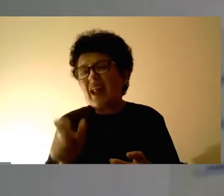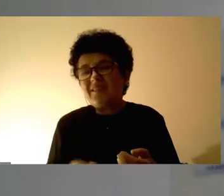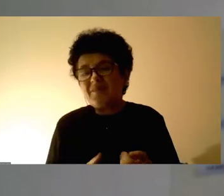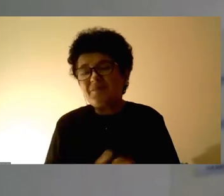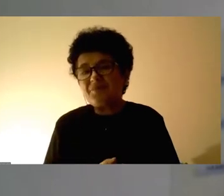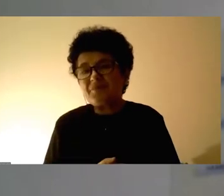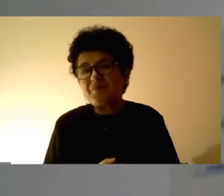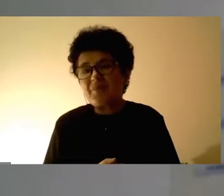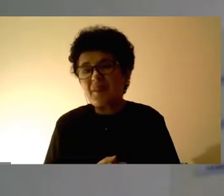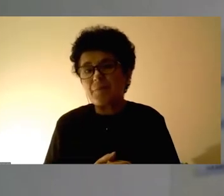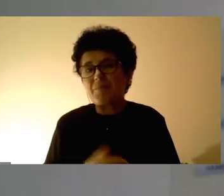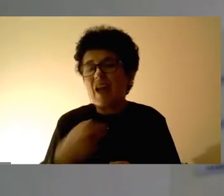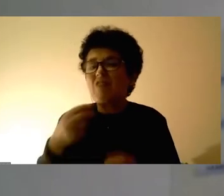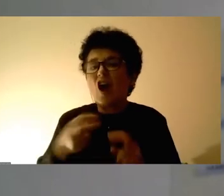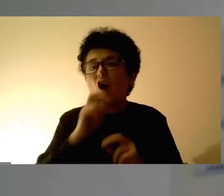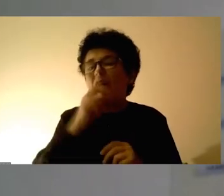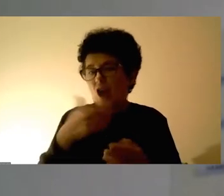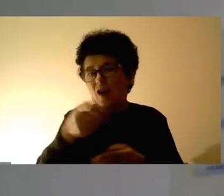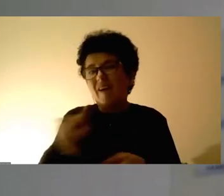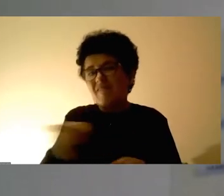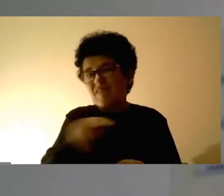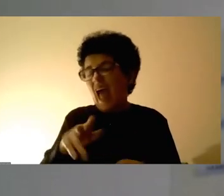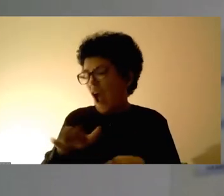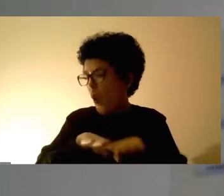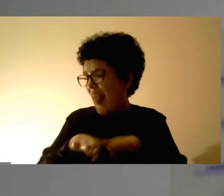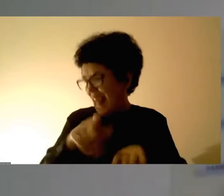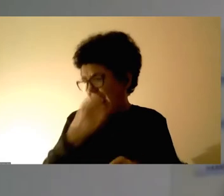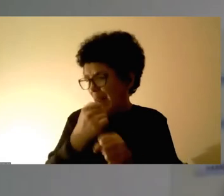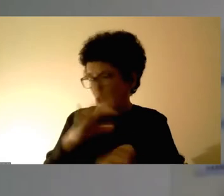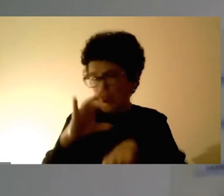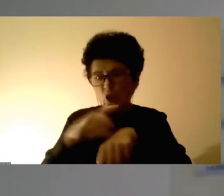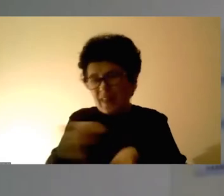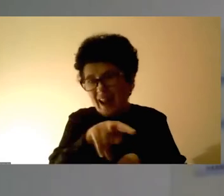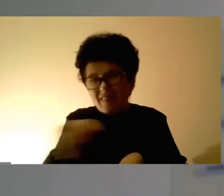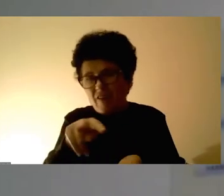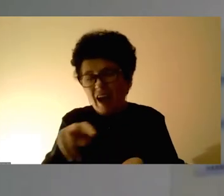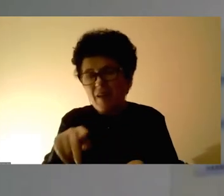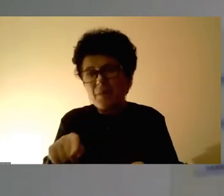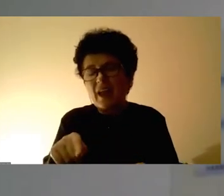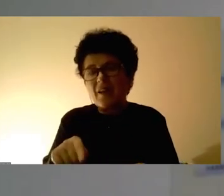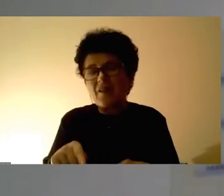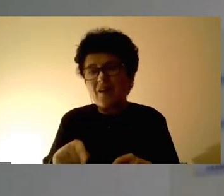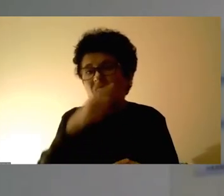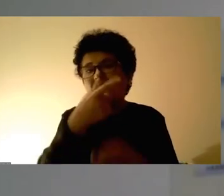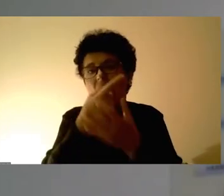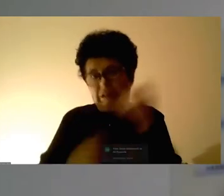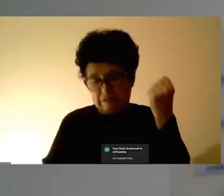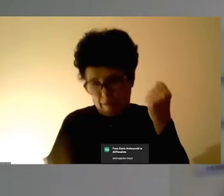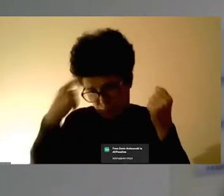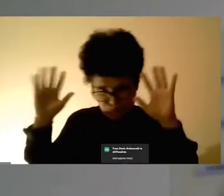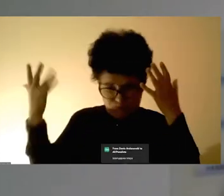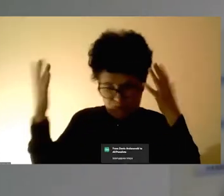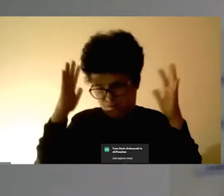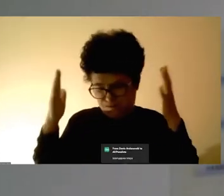Ние знаеме да одговориме со колегата, дека тоа се луѓе кои што во даден момент изгубиле контрол и не знаеле да